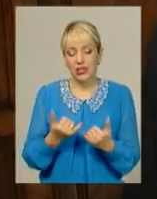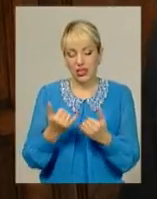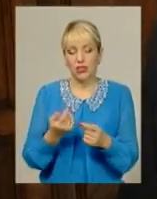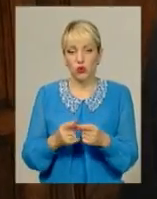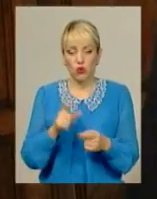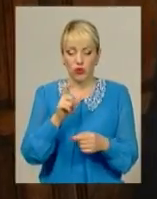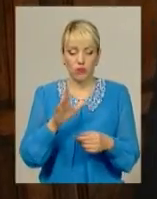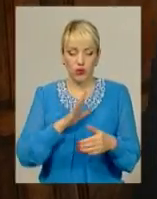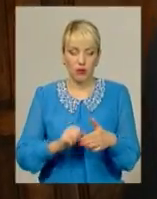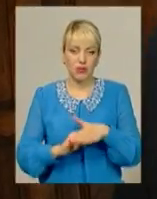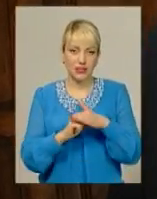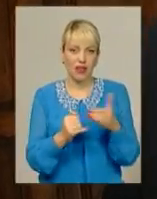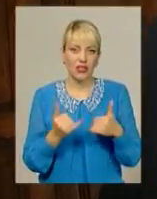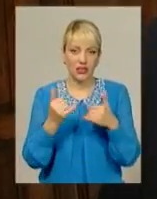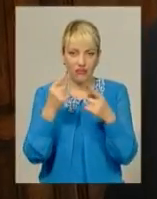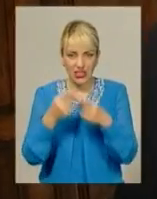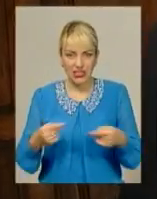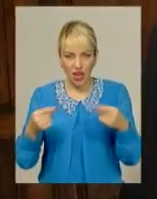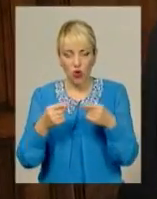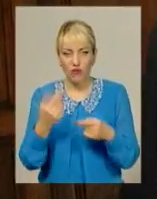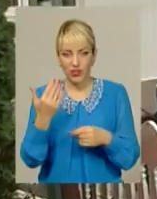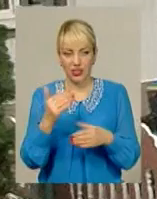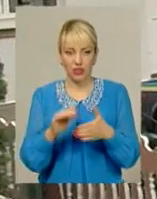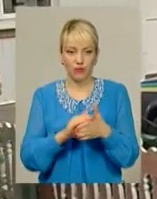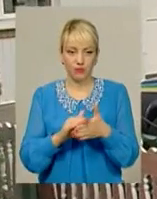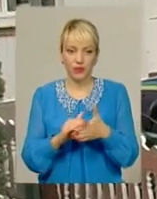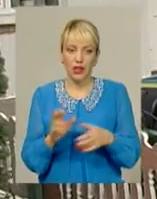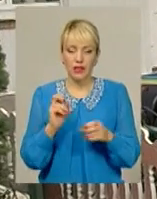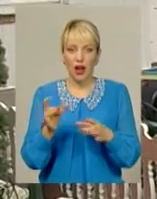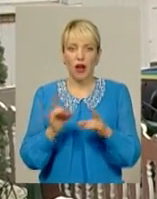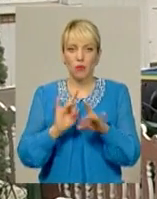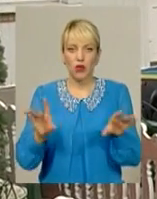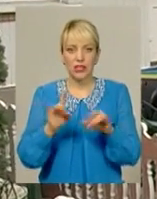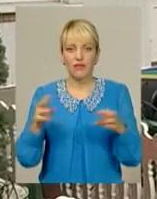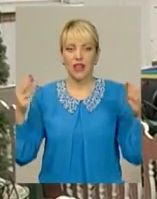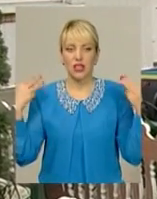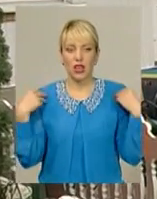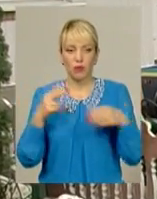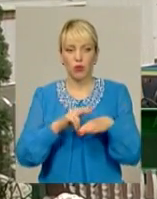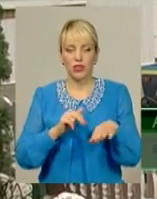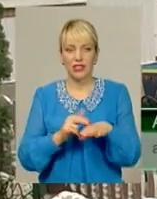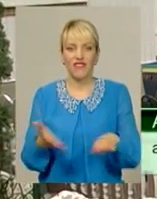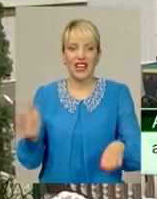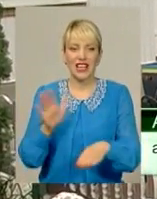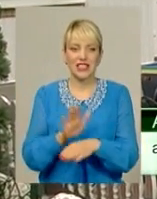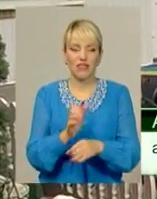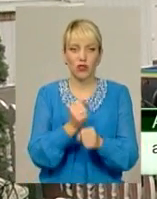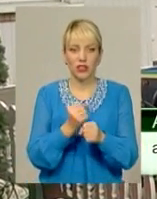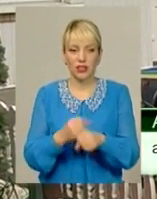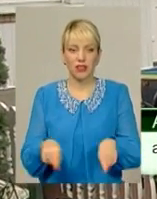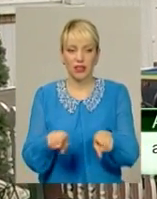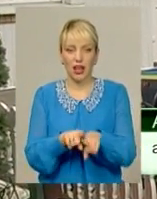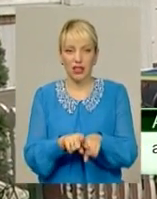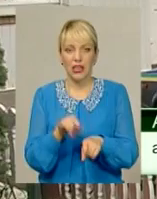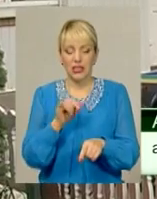встановлення їх осіб і допит оповідно по справі. Як пояснив начальник відділення поліції, вказівку діяти саме у такий